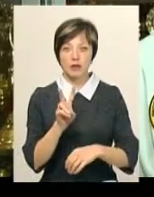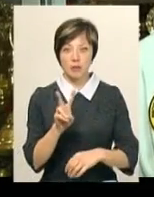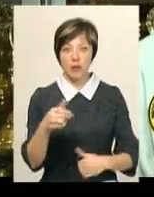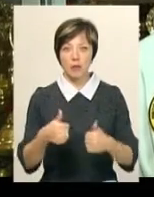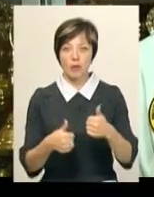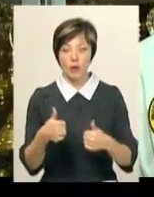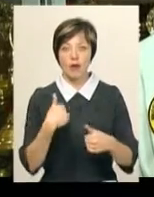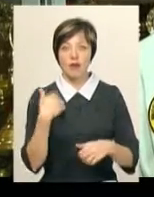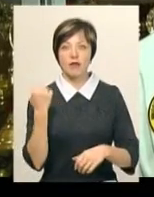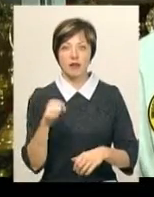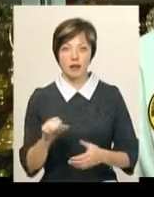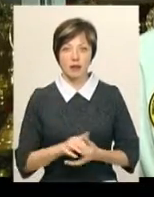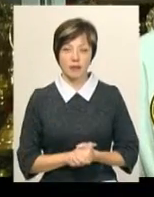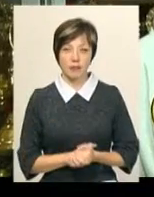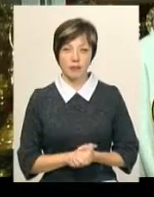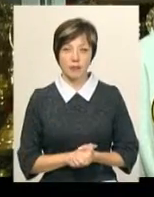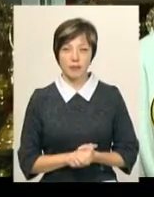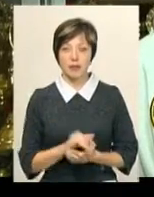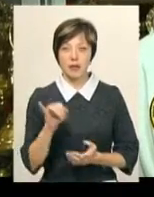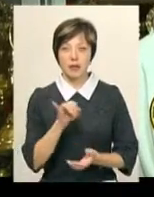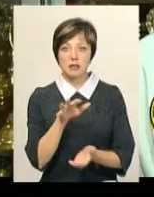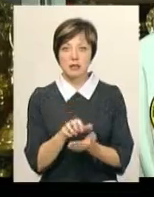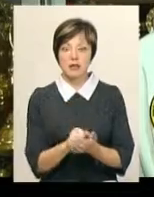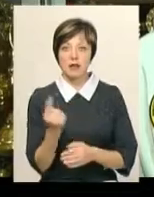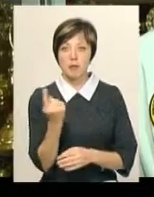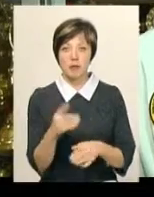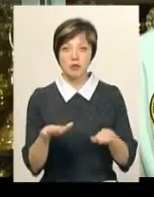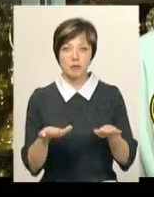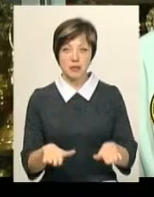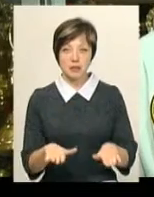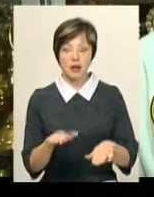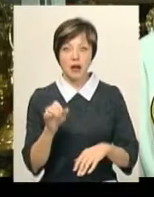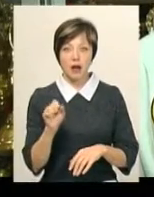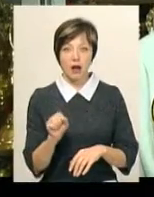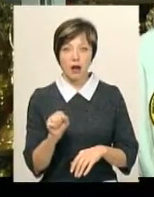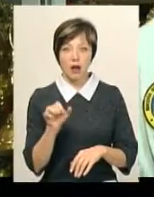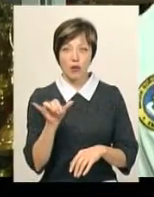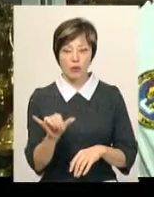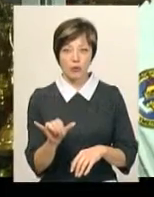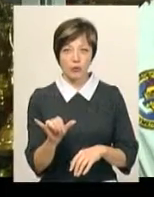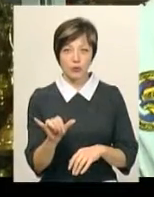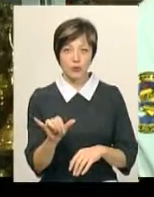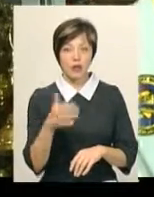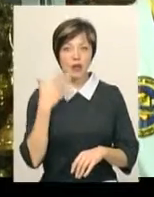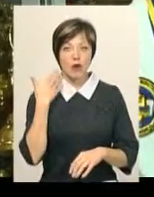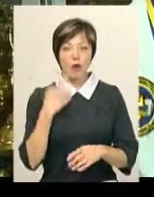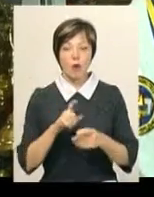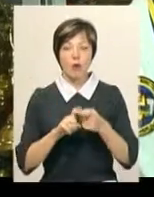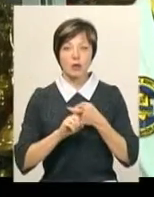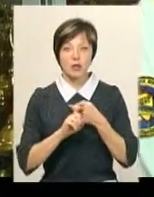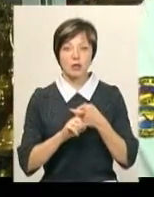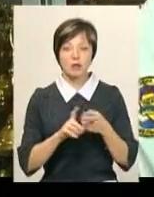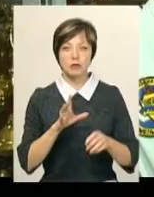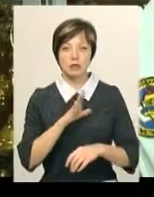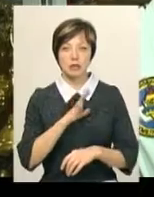боя, яких я виграв і зайняв перше місце. В легкому контакті я